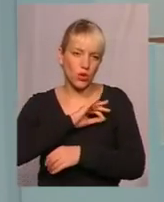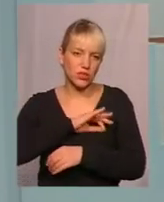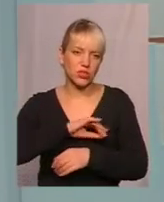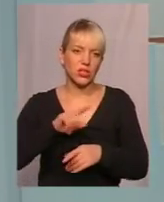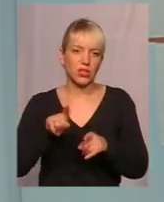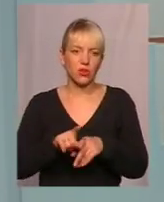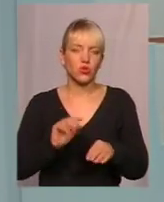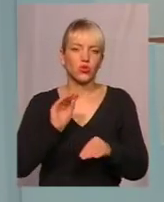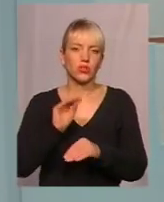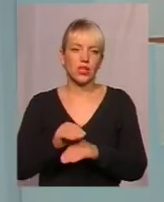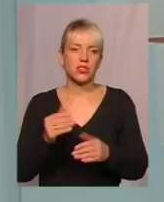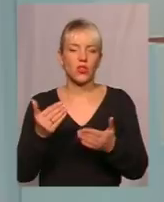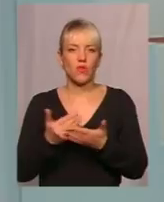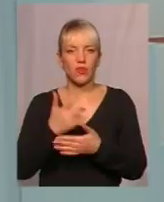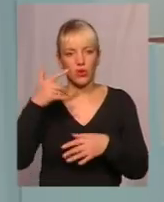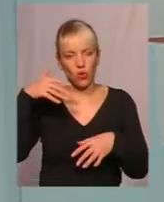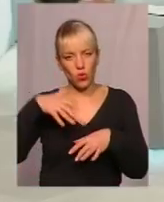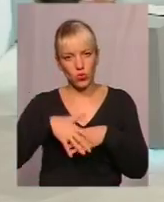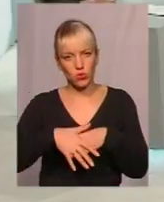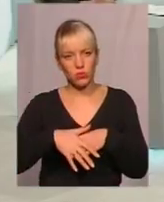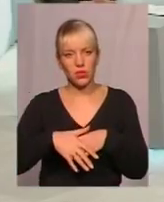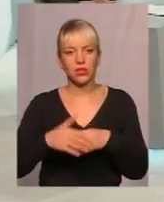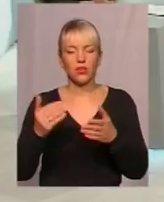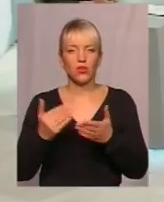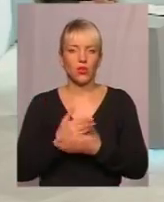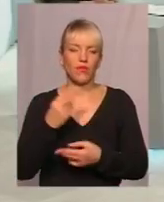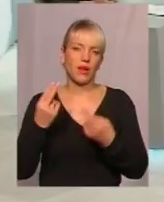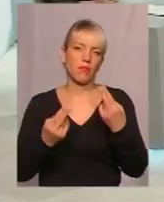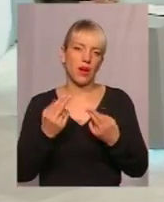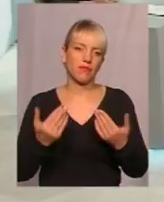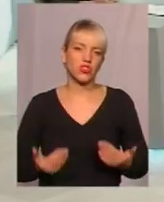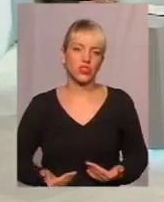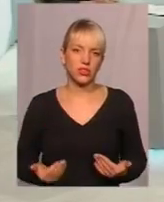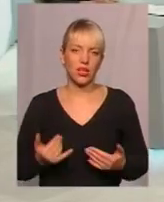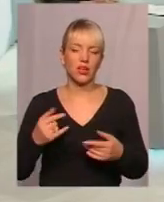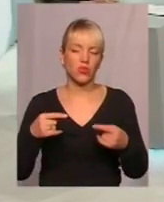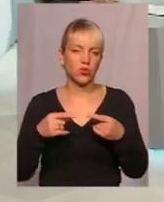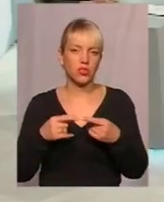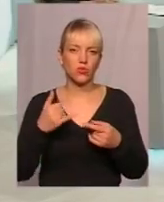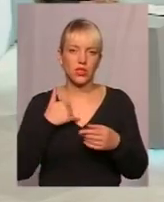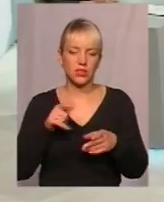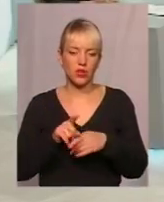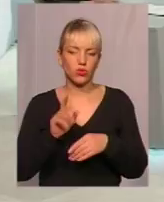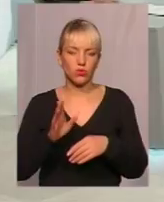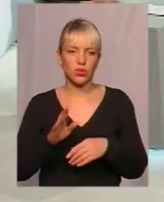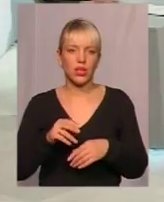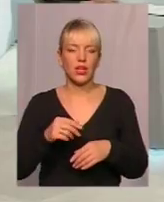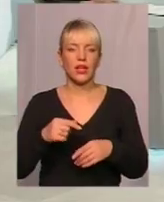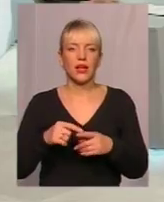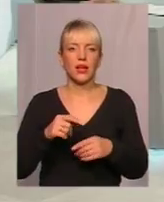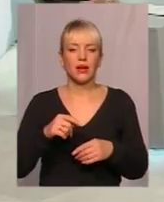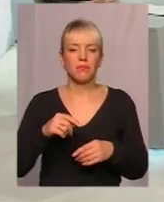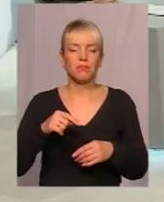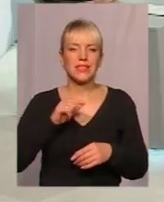додасть якихось нових розумінь, нових барв життя однозначно у нас буде також психологічне кіно ввечері